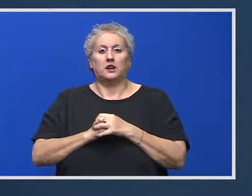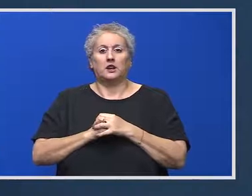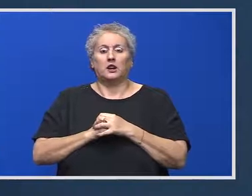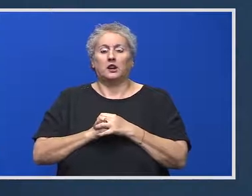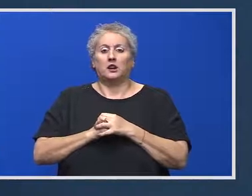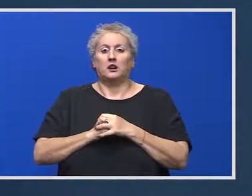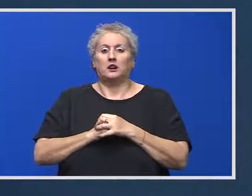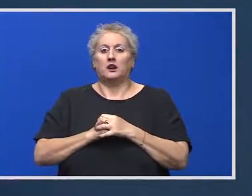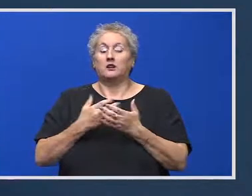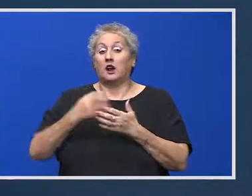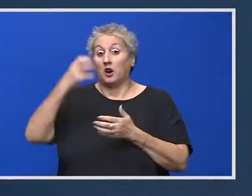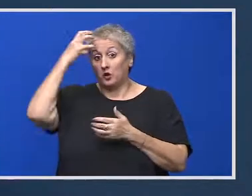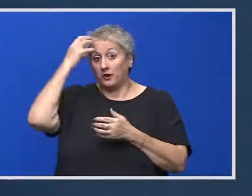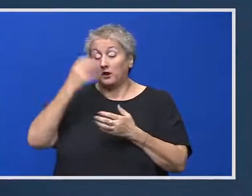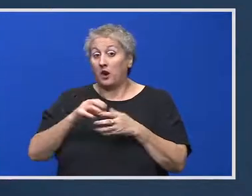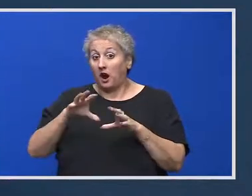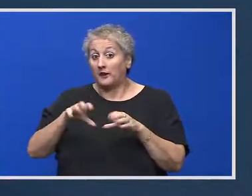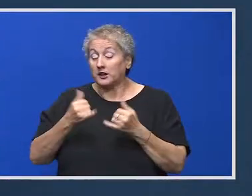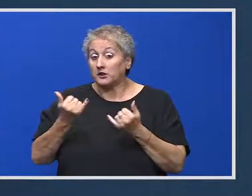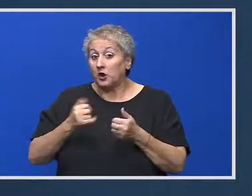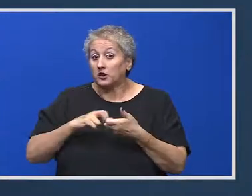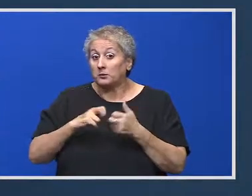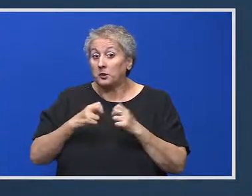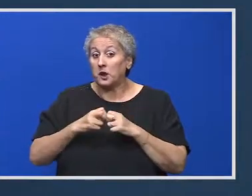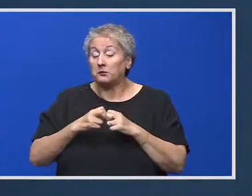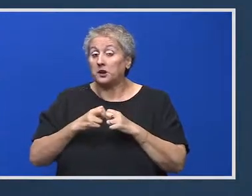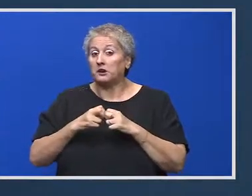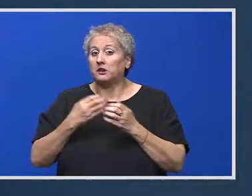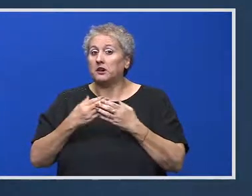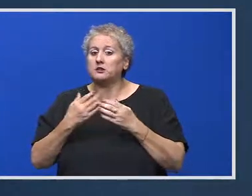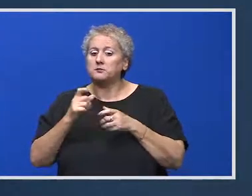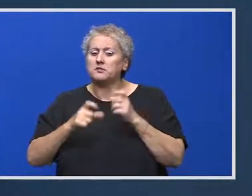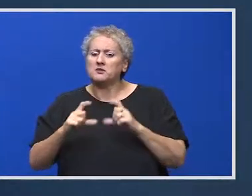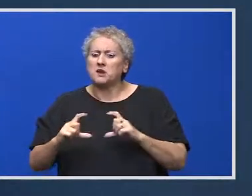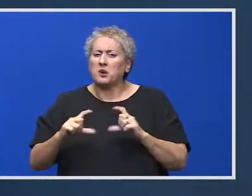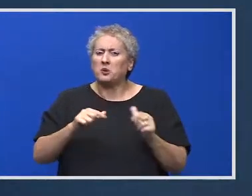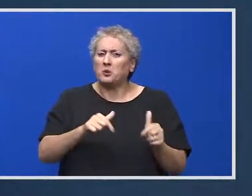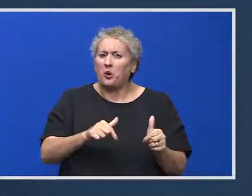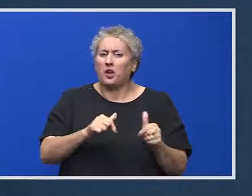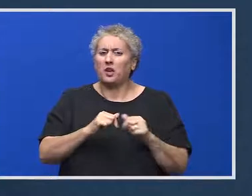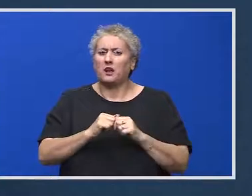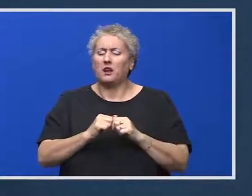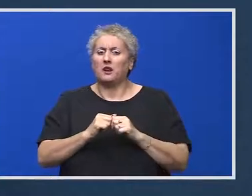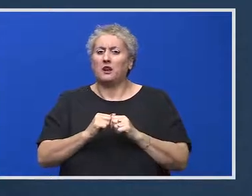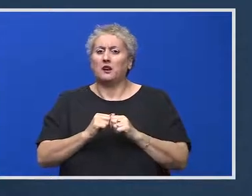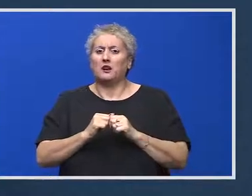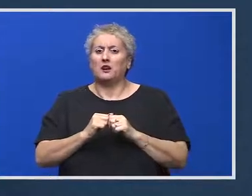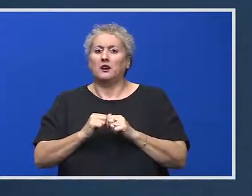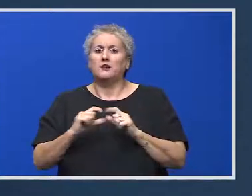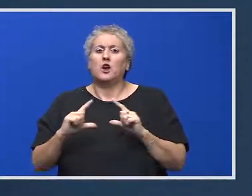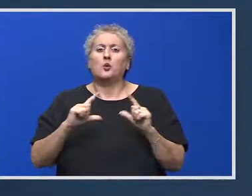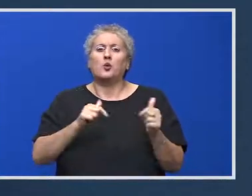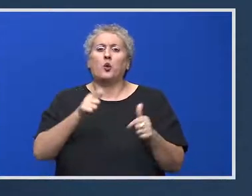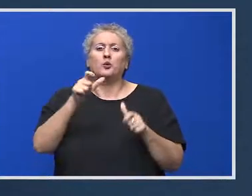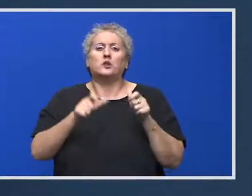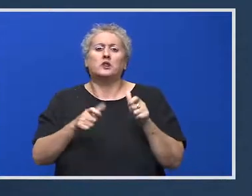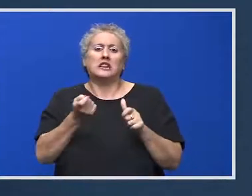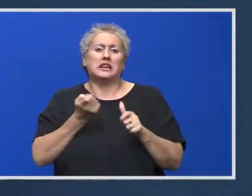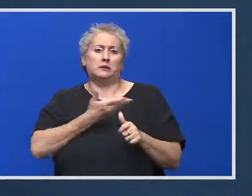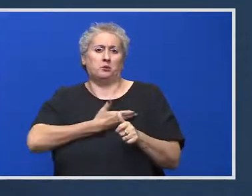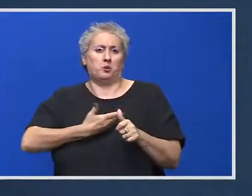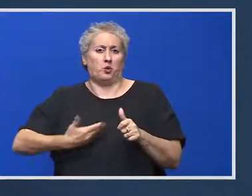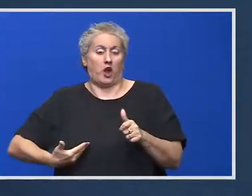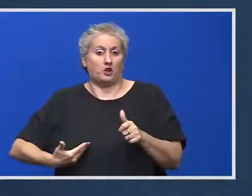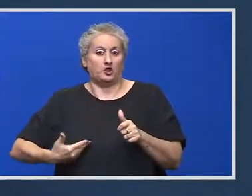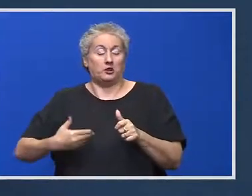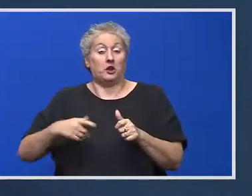Vreau să mă întrebi, dacă la guvern aveți o asemenea problemă, se ridică gunoiul? N-am auzit ce probleme are. Legat de problema gunoiului din capitală. Înțelegem că sunt